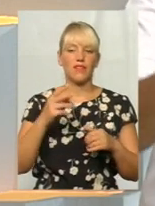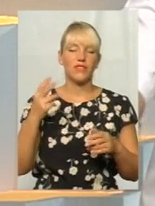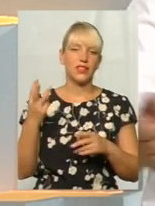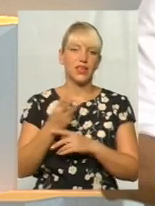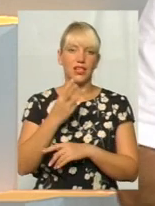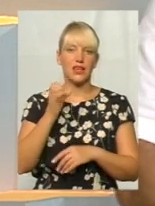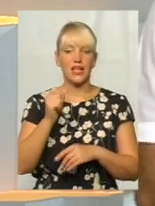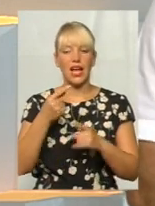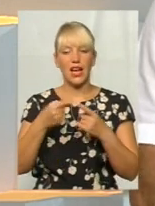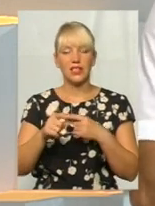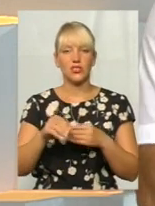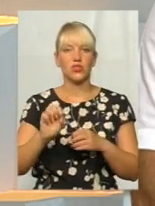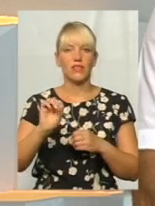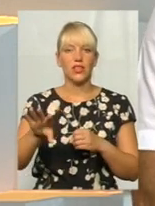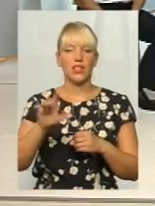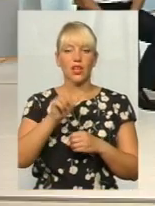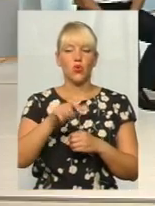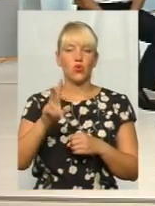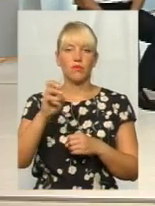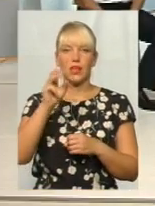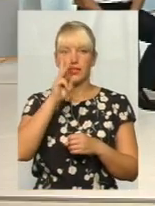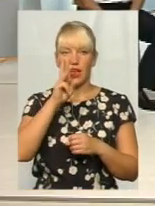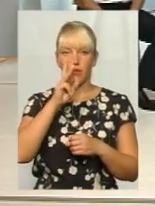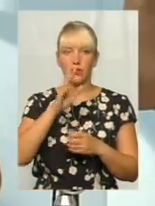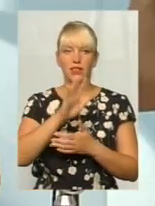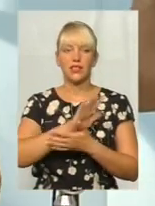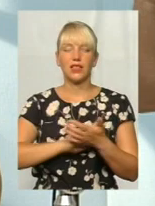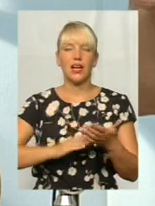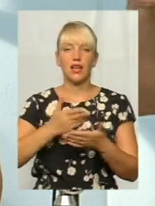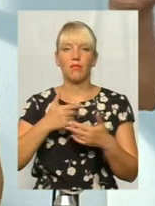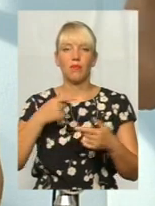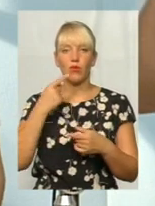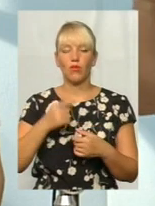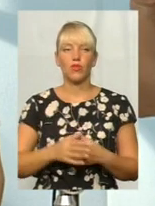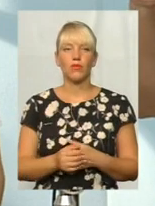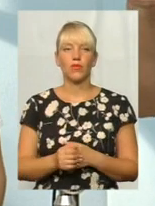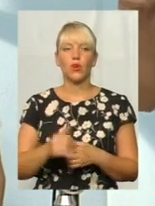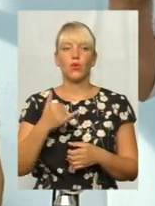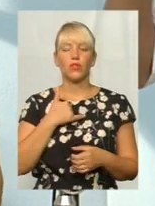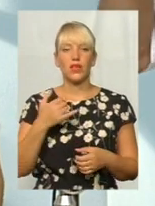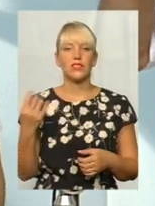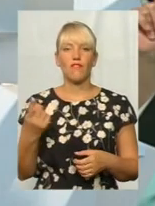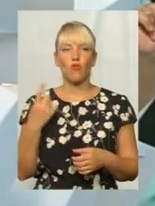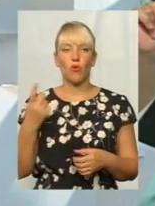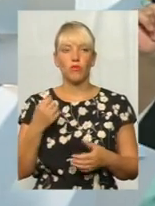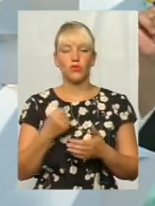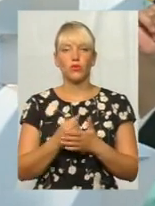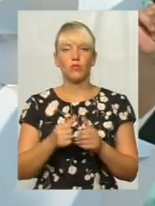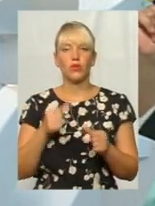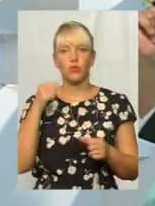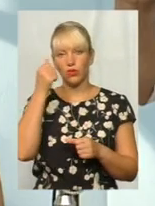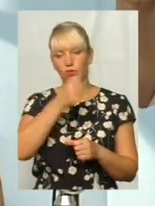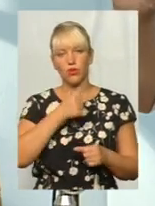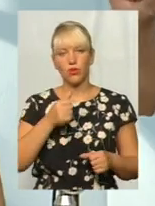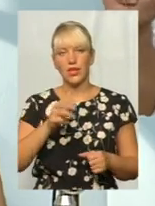а різницю віддати людям на зарплату. Ну, до речі, у в області до минулого року